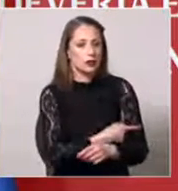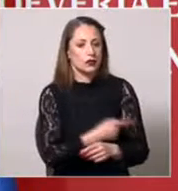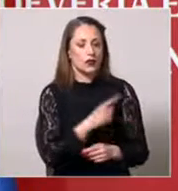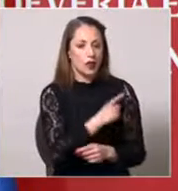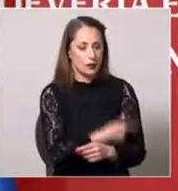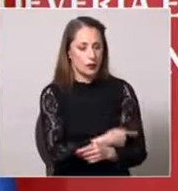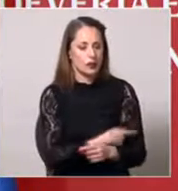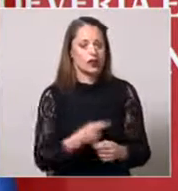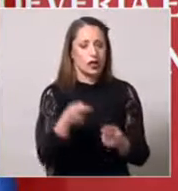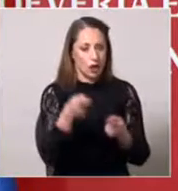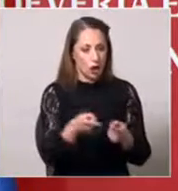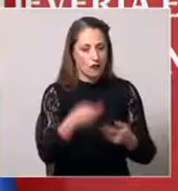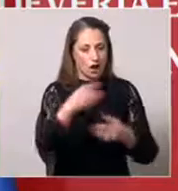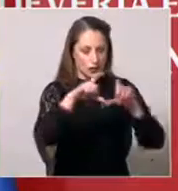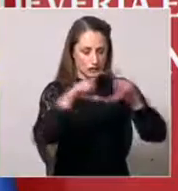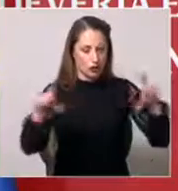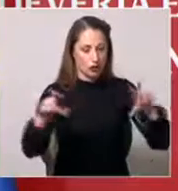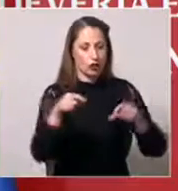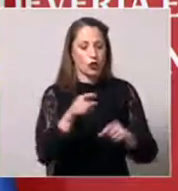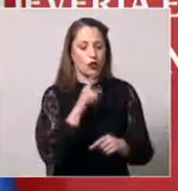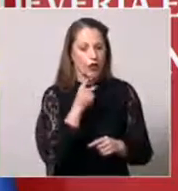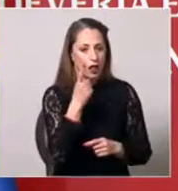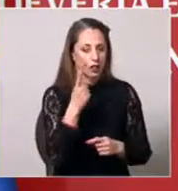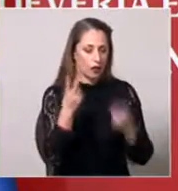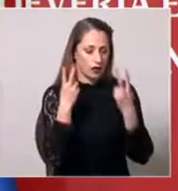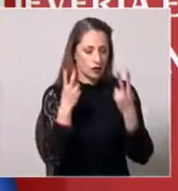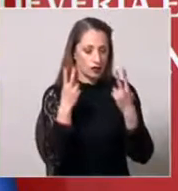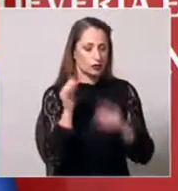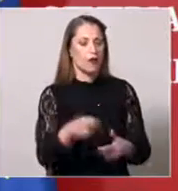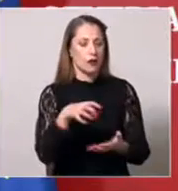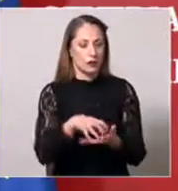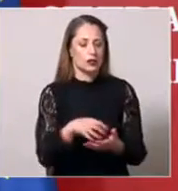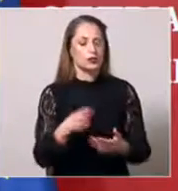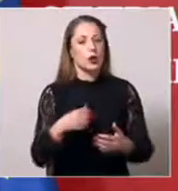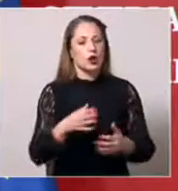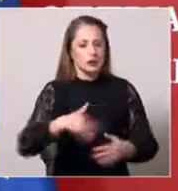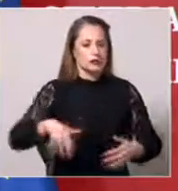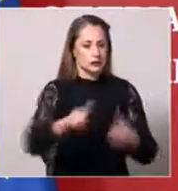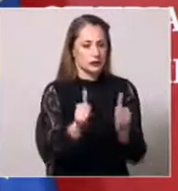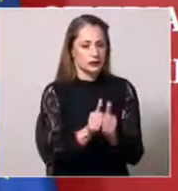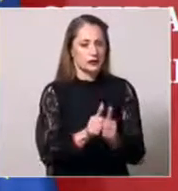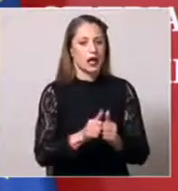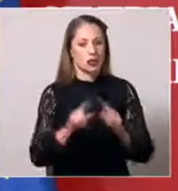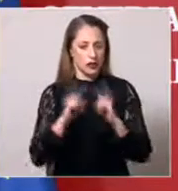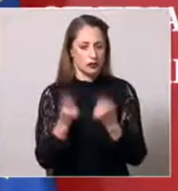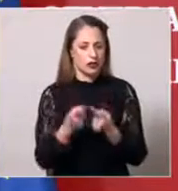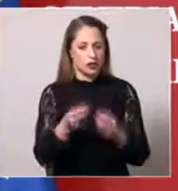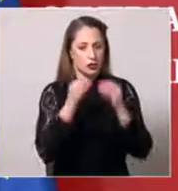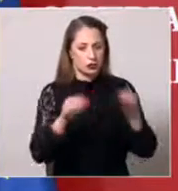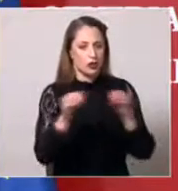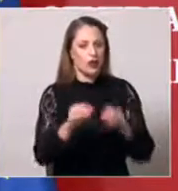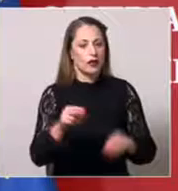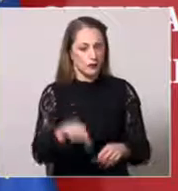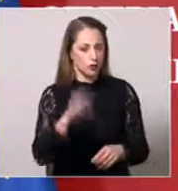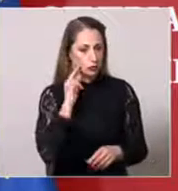капацитетите на оваа институција, која што е една од најзначајните препораки. Заедно со Програмската канцеларија на Советот на Европа во